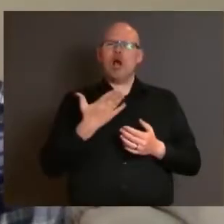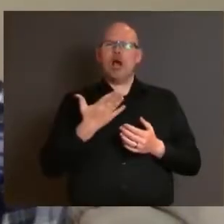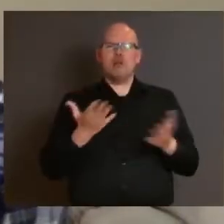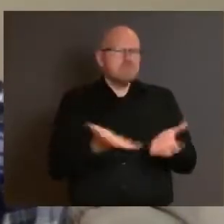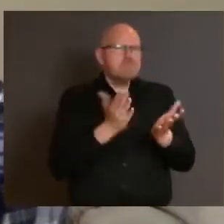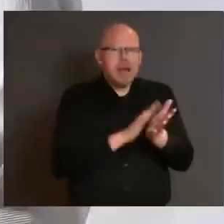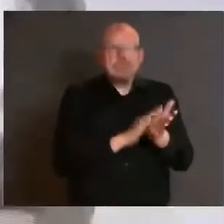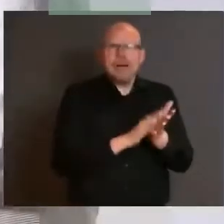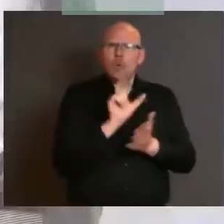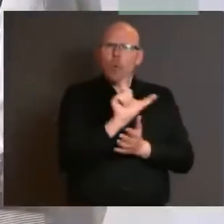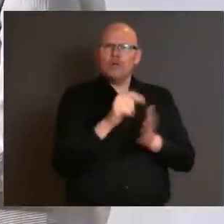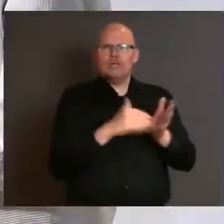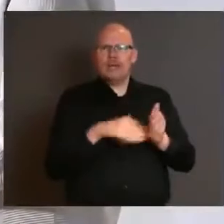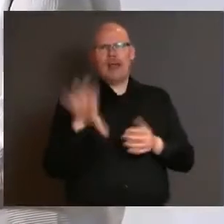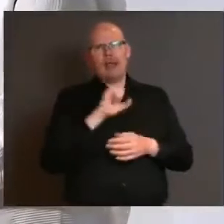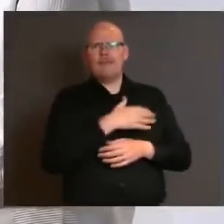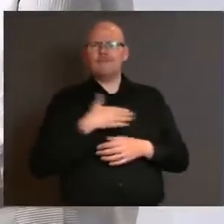alla trötta lärare idag?